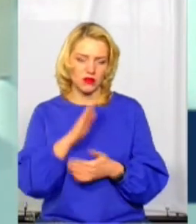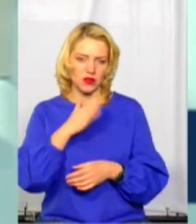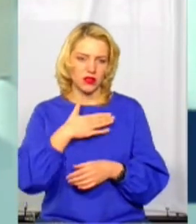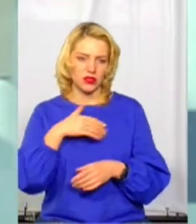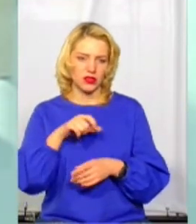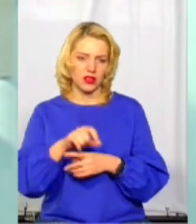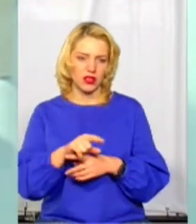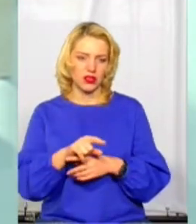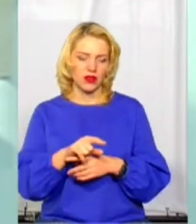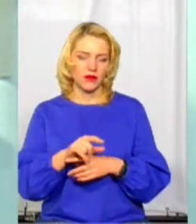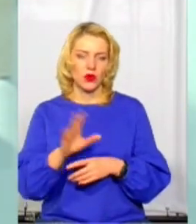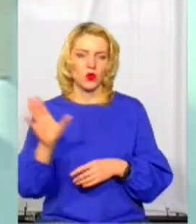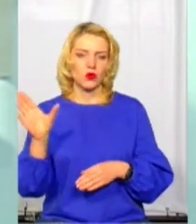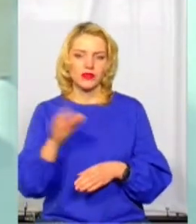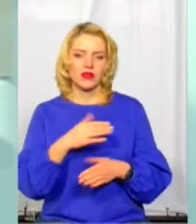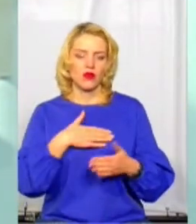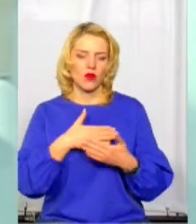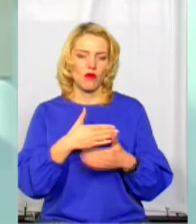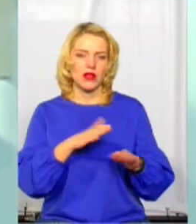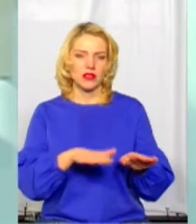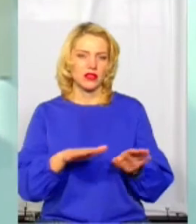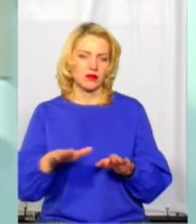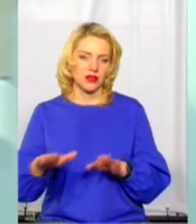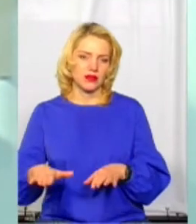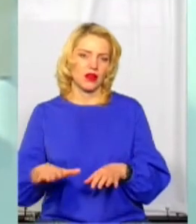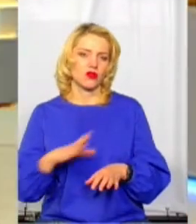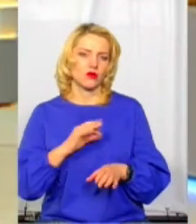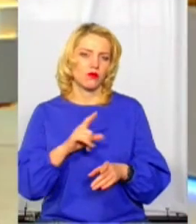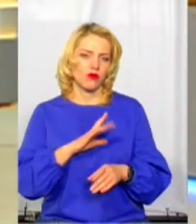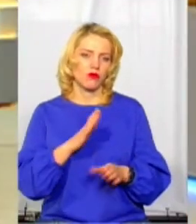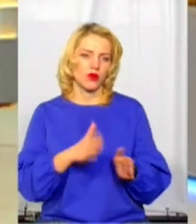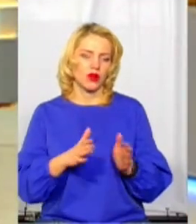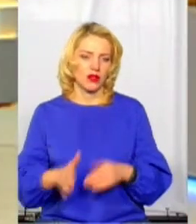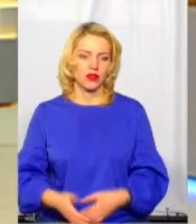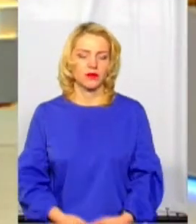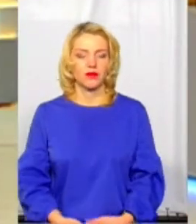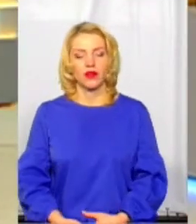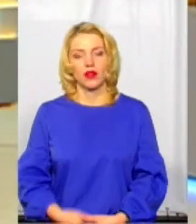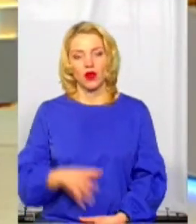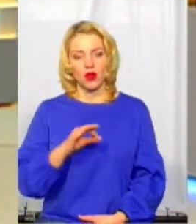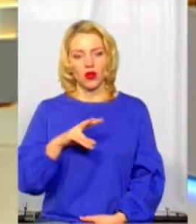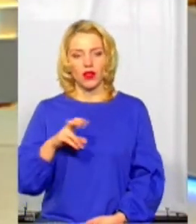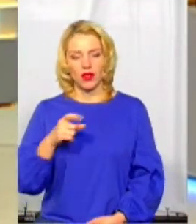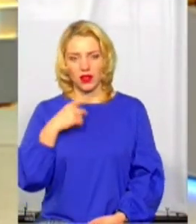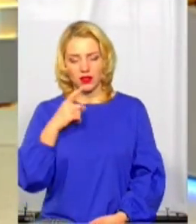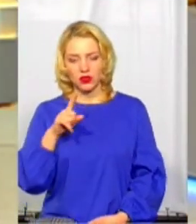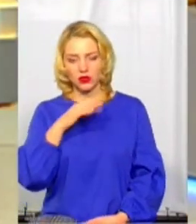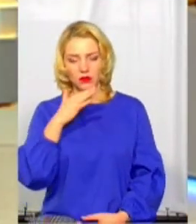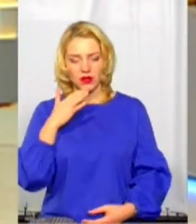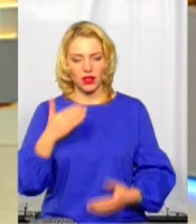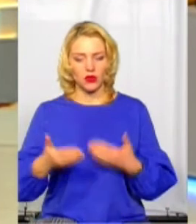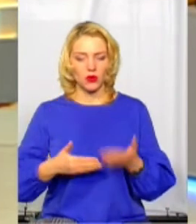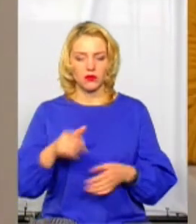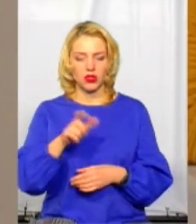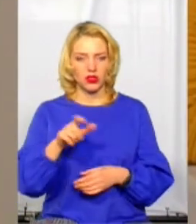задача, щоб в громадських місцях такого порушення не було. Пане Сергію, пані Альона каже, що дуже багато пішоходів